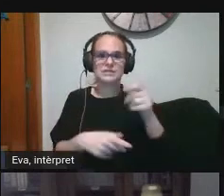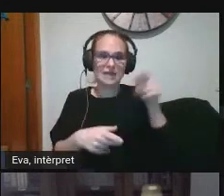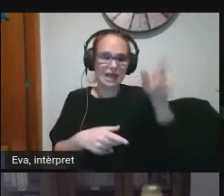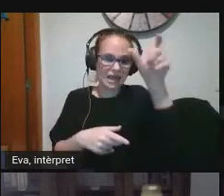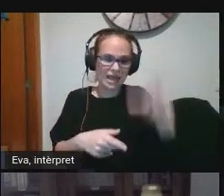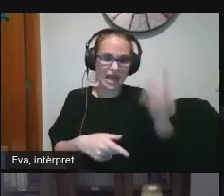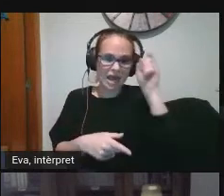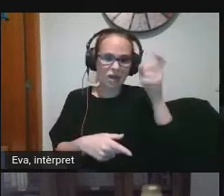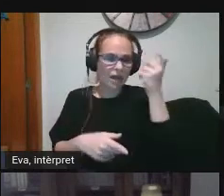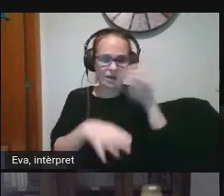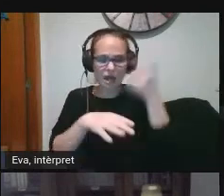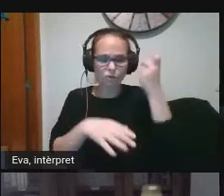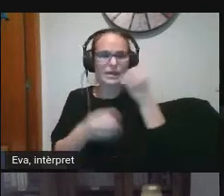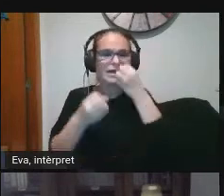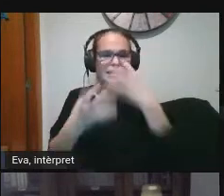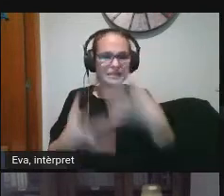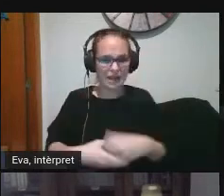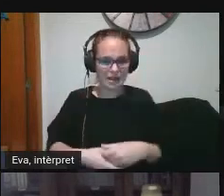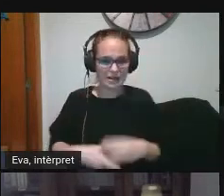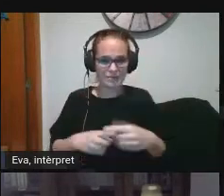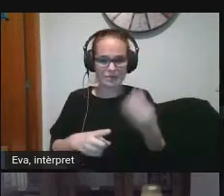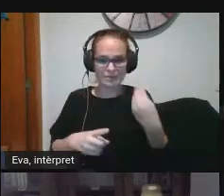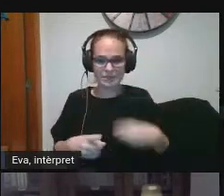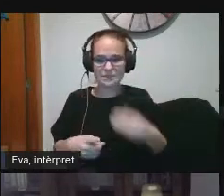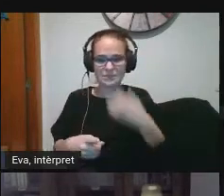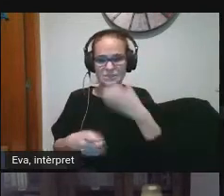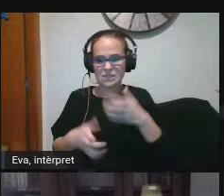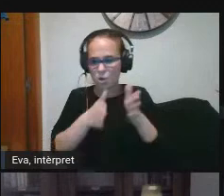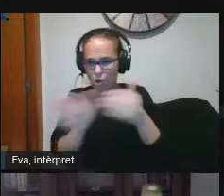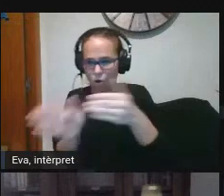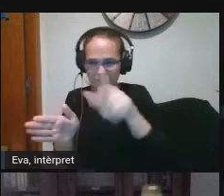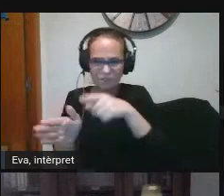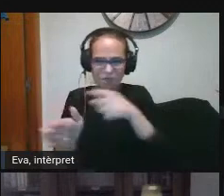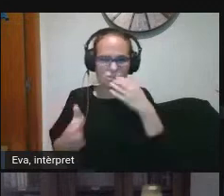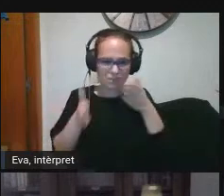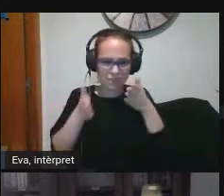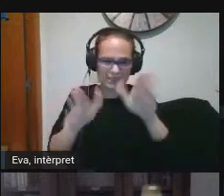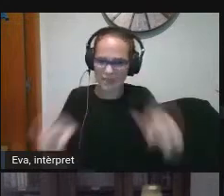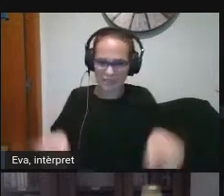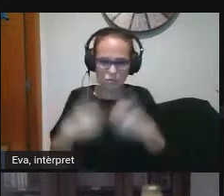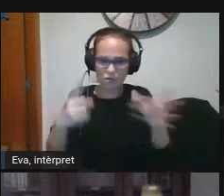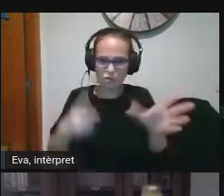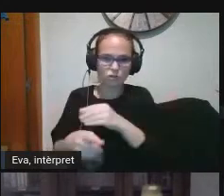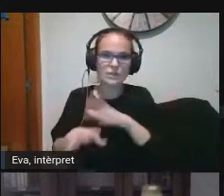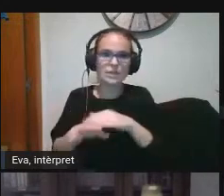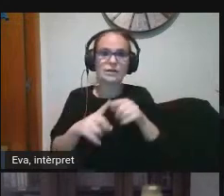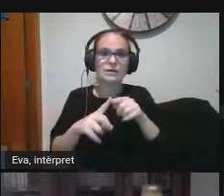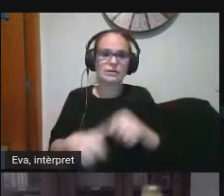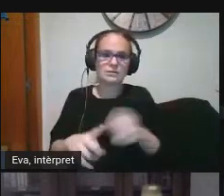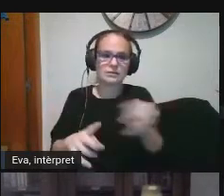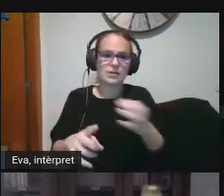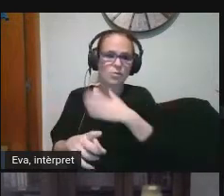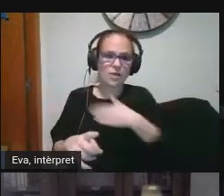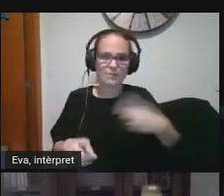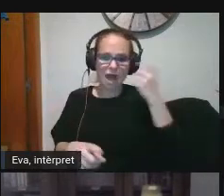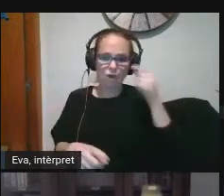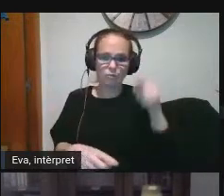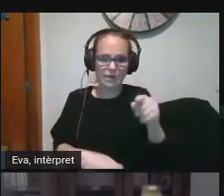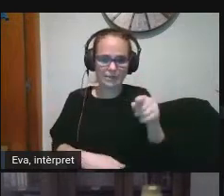focus tot el que puguem fer tota aquesta inèstia que ens porta si hi ha curba si no hi ha curba si el que vulguem és per aconseguir sobretot que aquest alumne